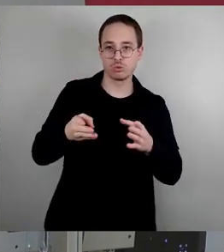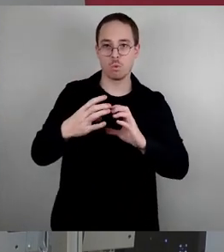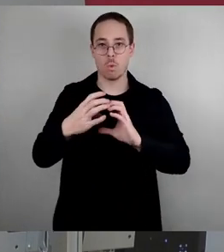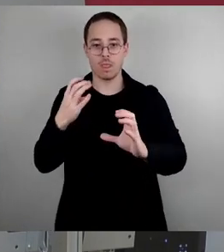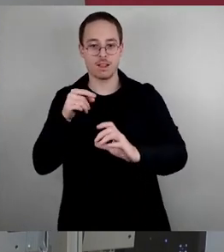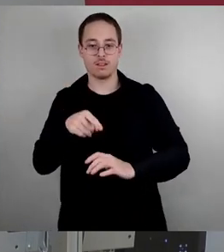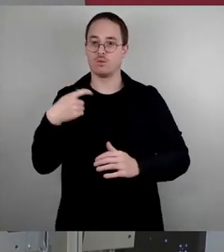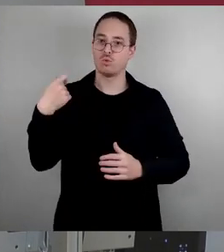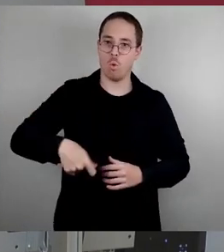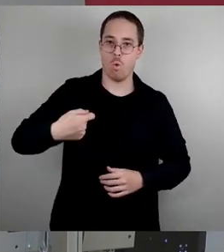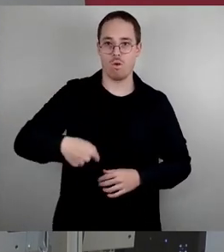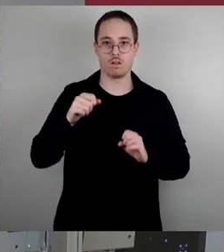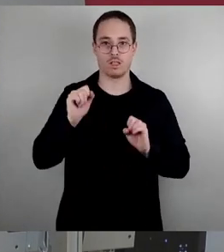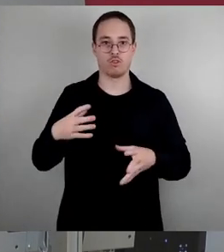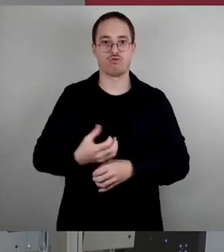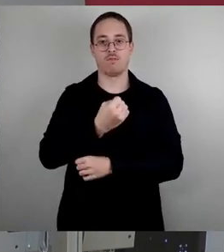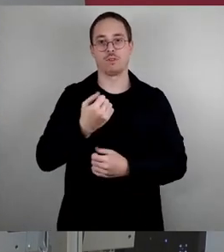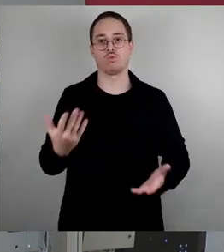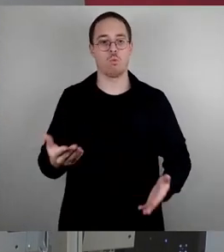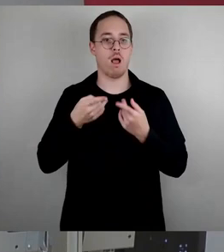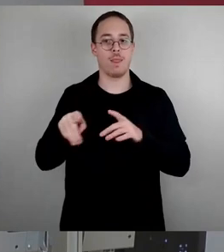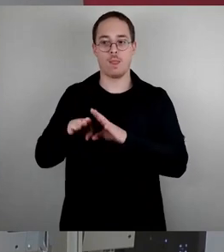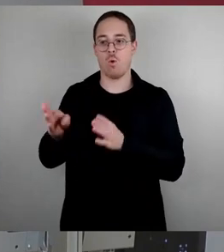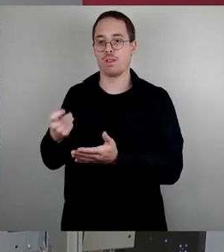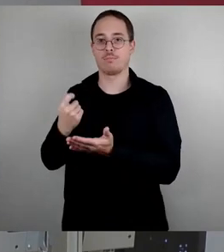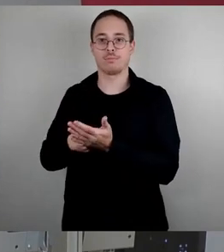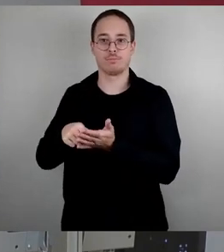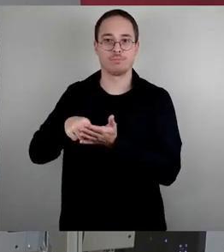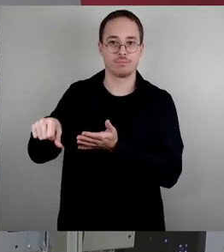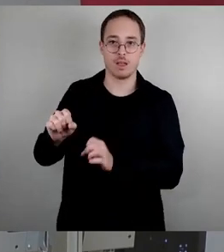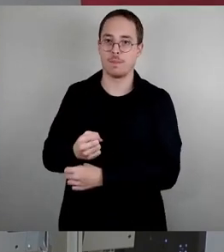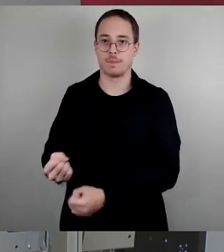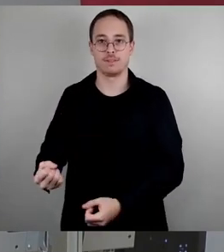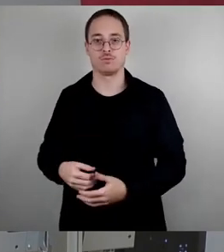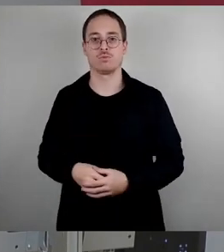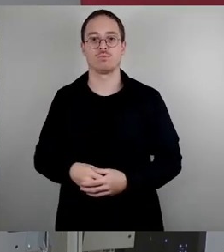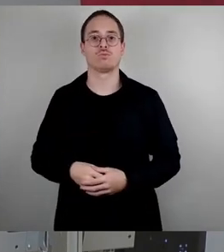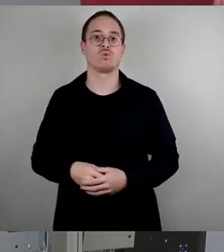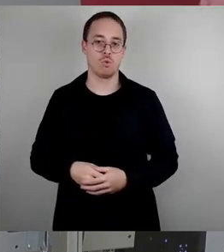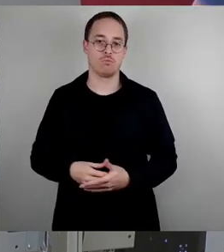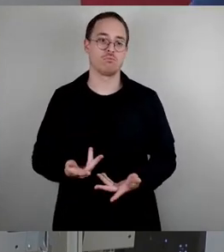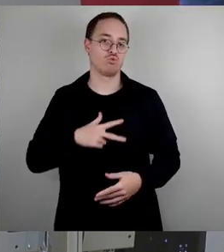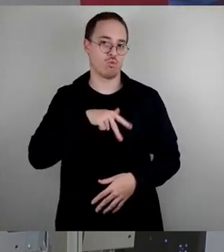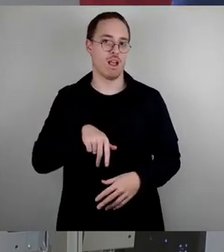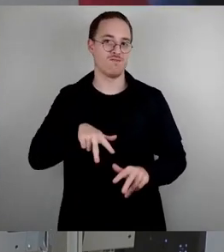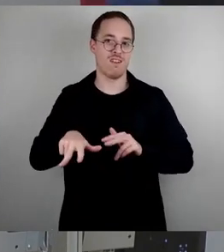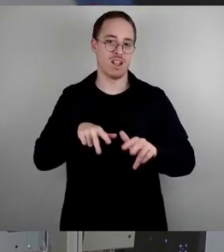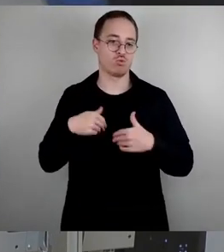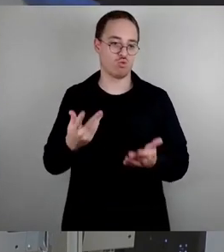ausreichend. Zitat Ende. Das schlägt wohl an Dreistigkeit der Sozialverwaltung dem Fass den Boden aus.